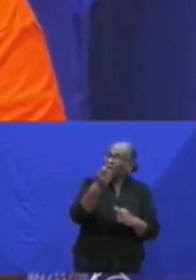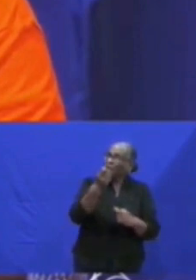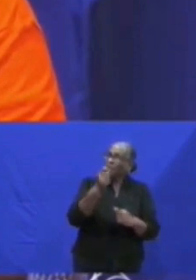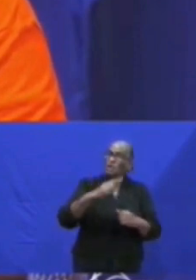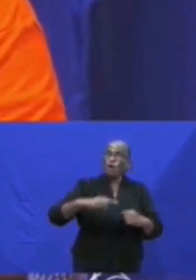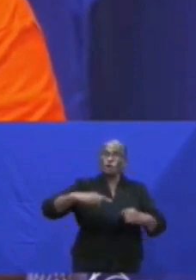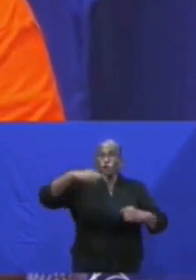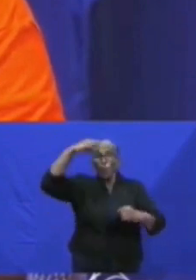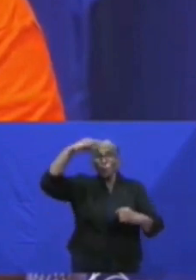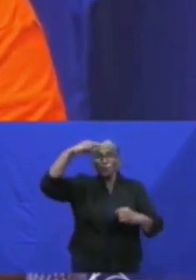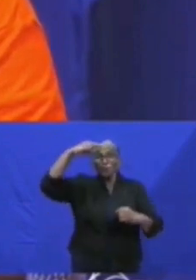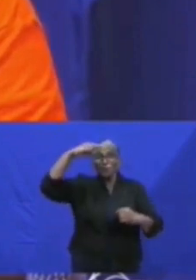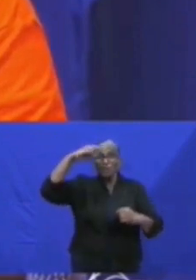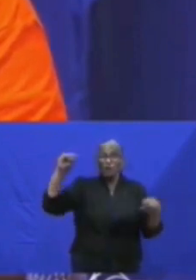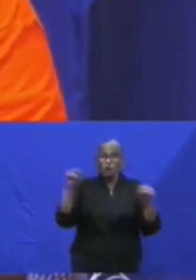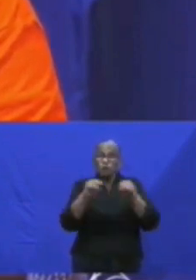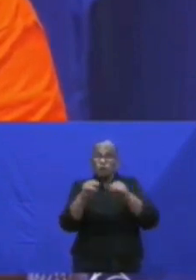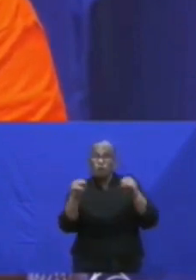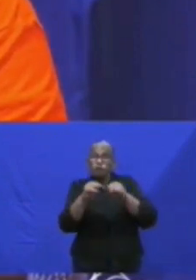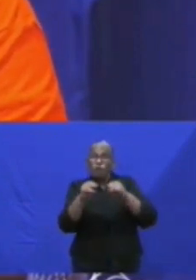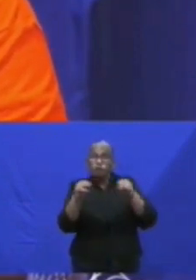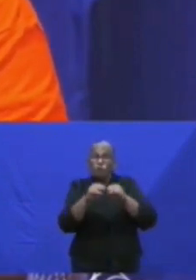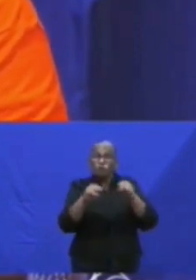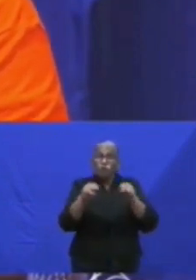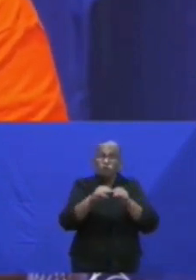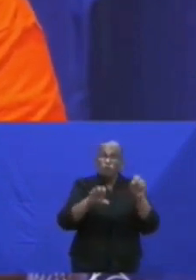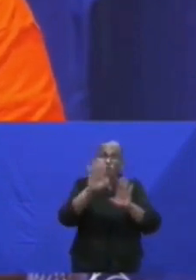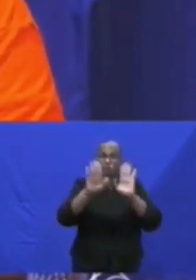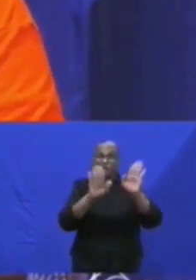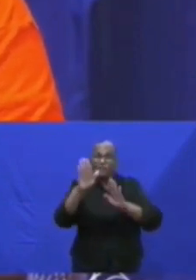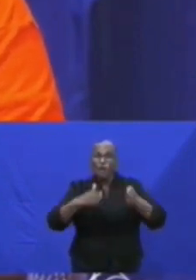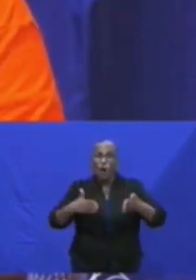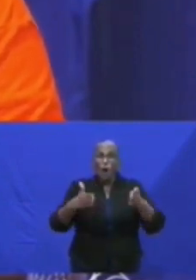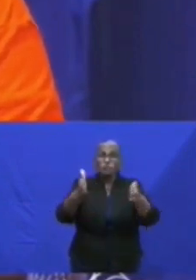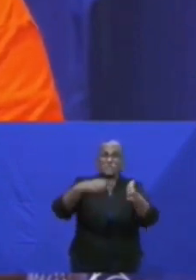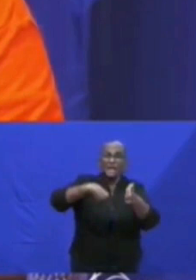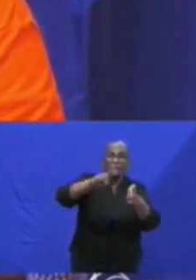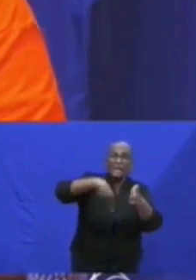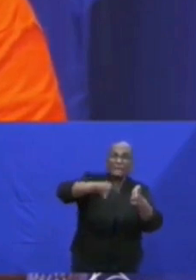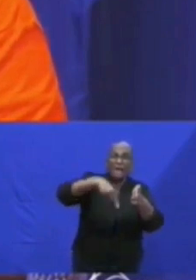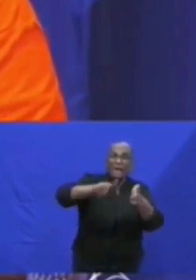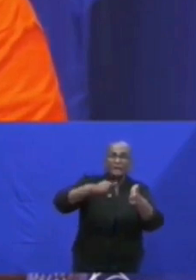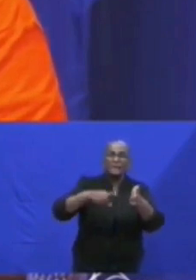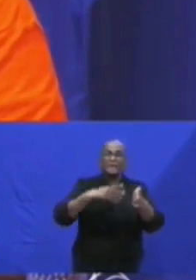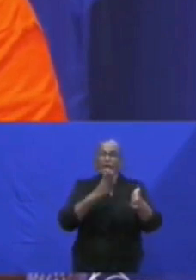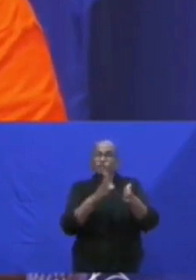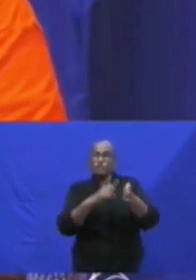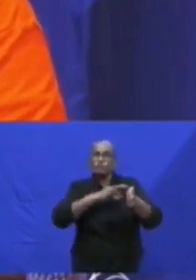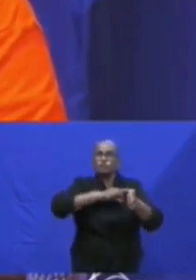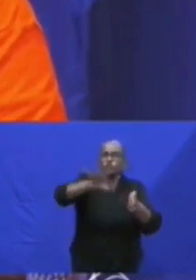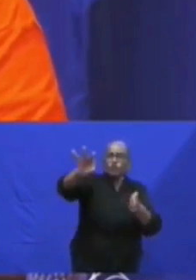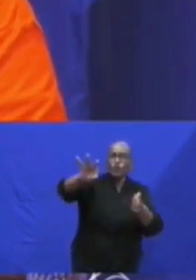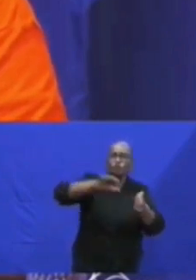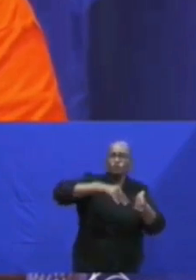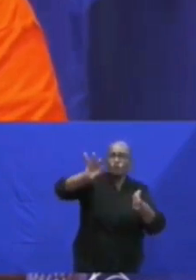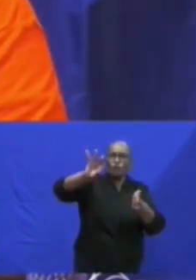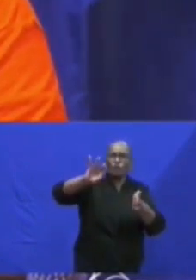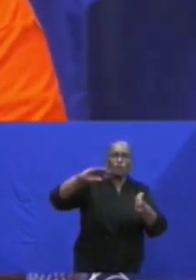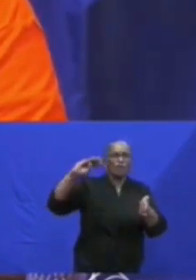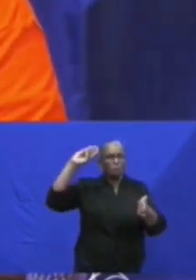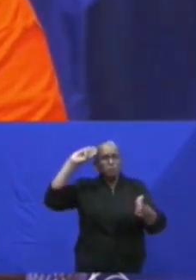kader van nood- en spoedverkeer zich noodzakelijkerwijs op straat begraven. Die terug zijn gestuurd